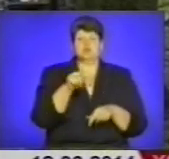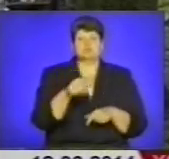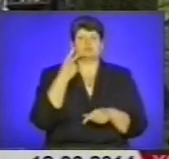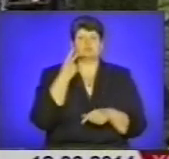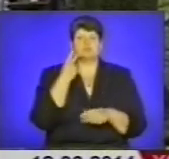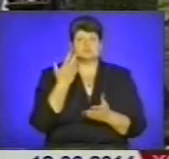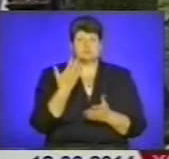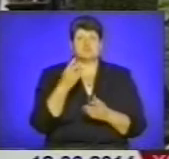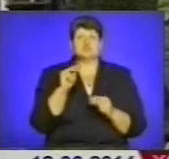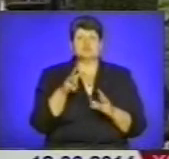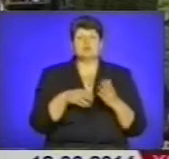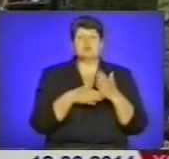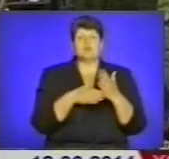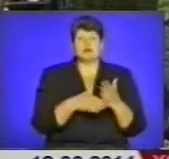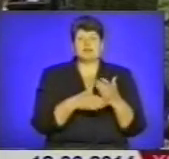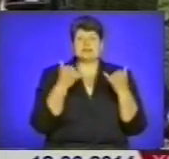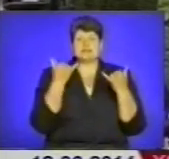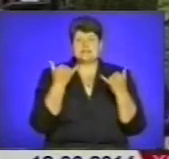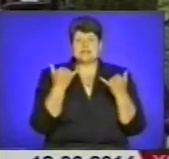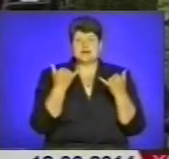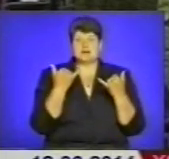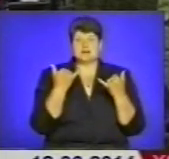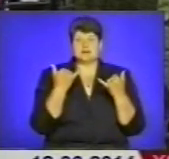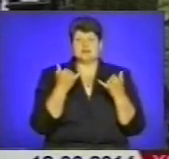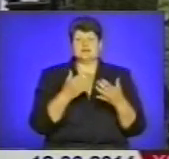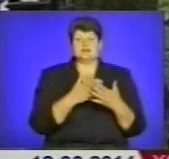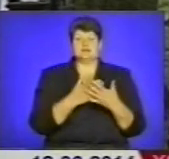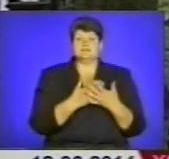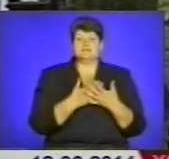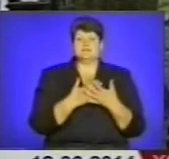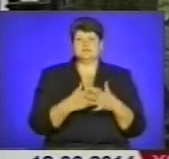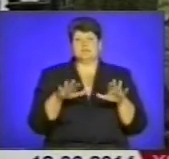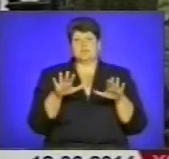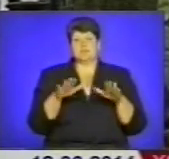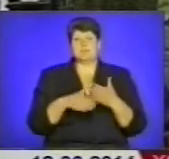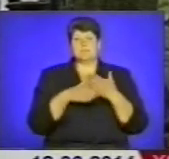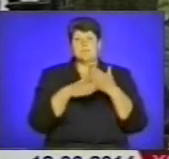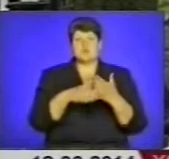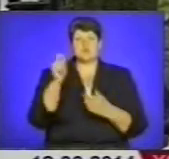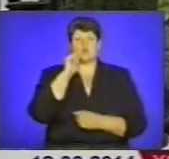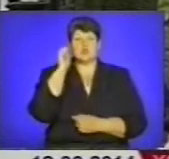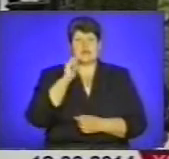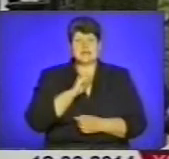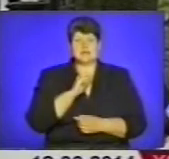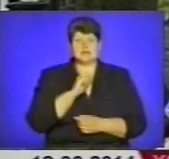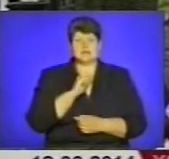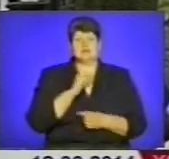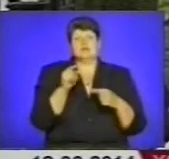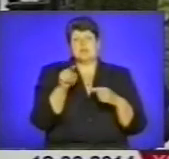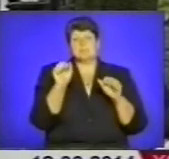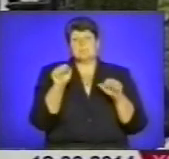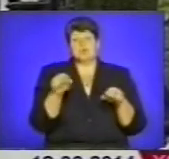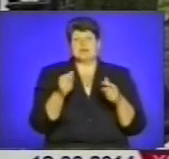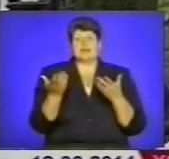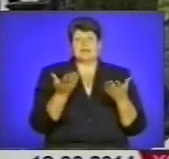Чем допомагати? Зараз, поки що на волонтерській деятельності, помощі Україні. Там вже якісь, може,